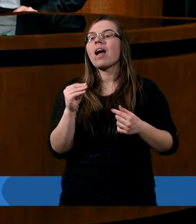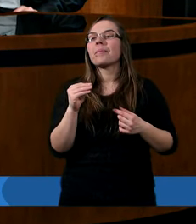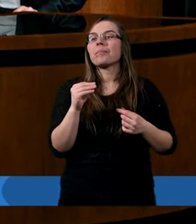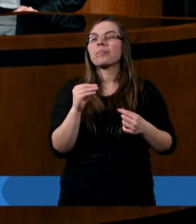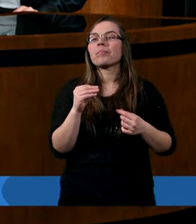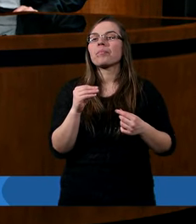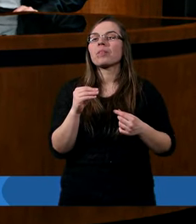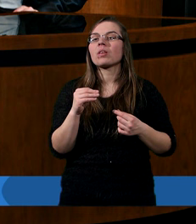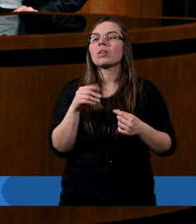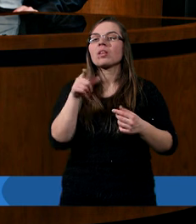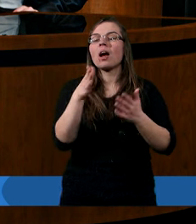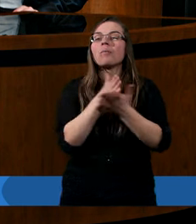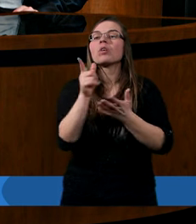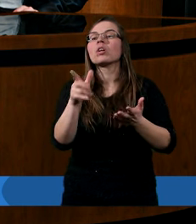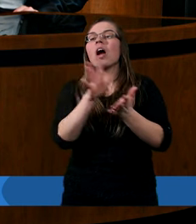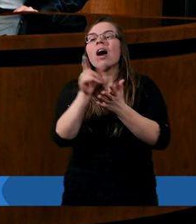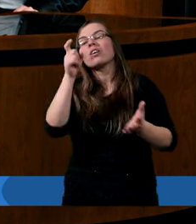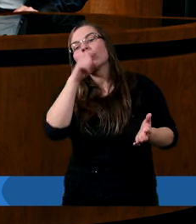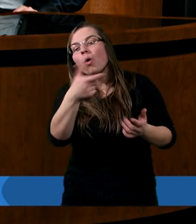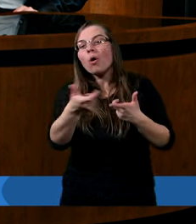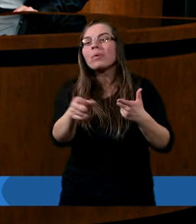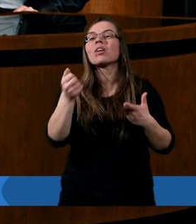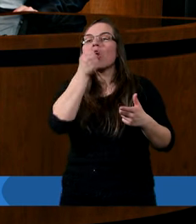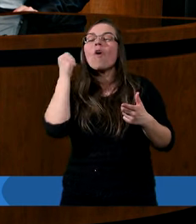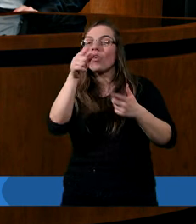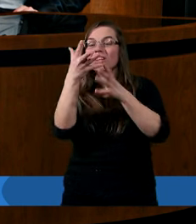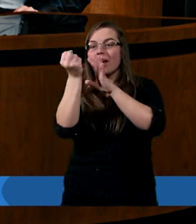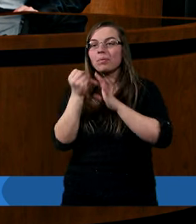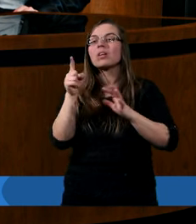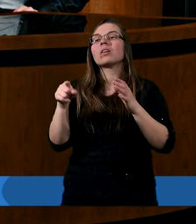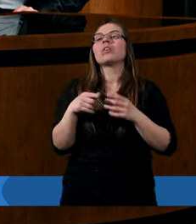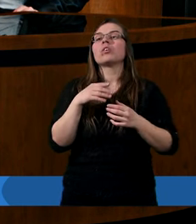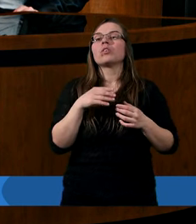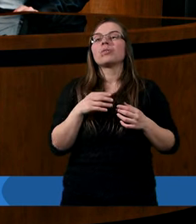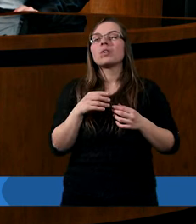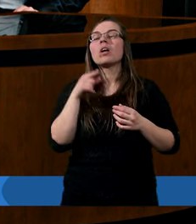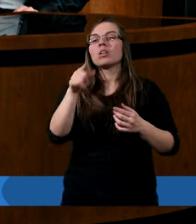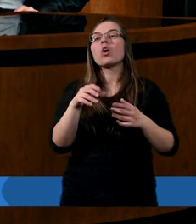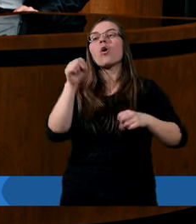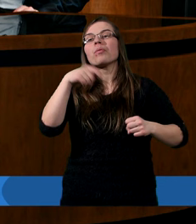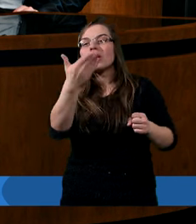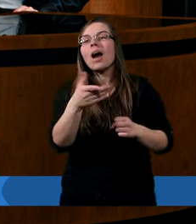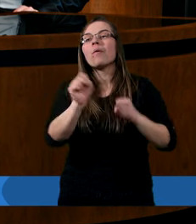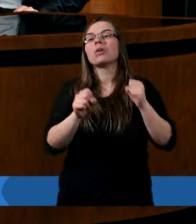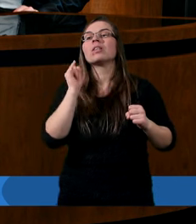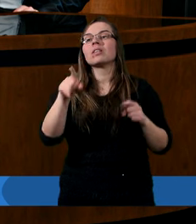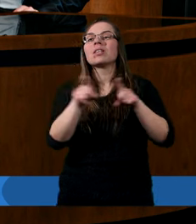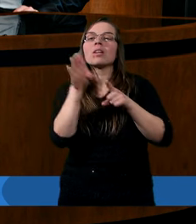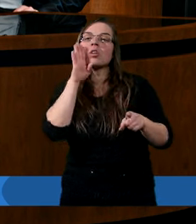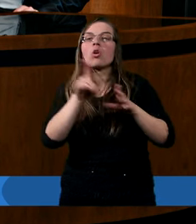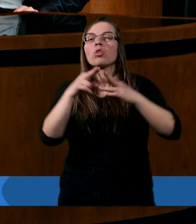nie ponosząc porażki. Tam, gdzie ją pierwszy Adam poniósł, przeżył do końca, wstąpił do